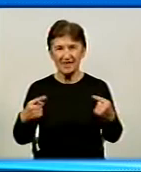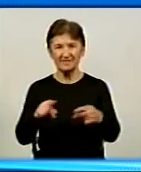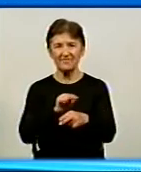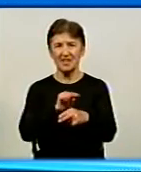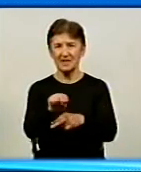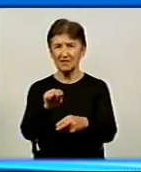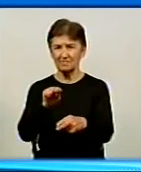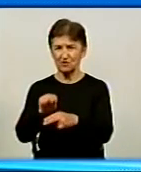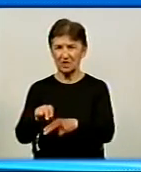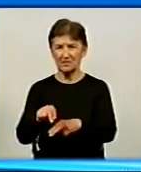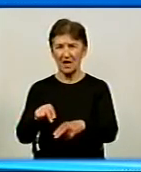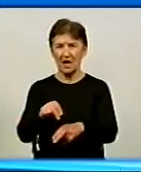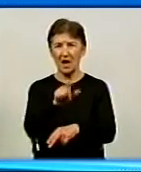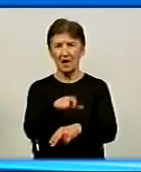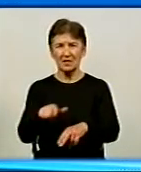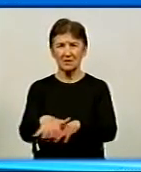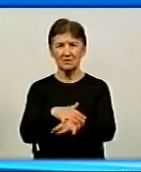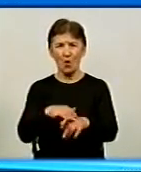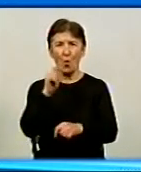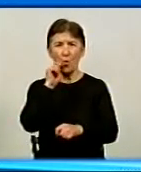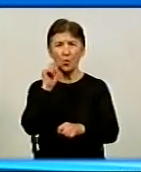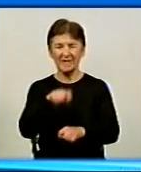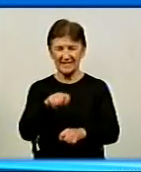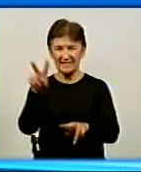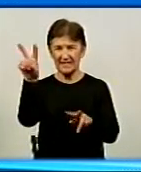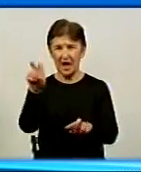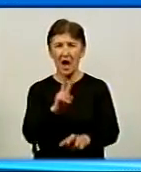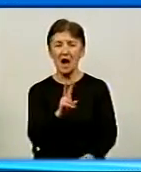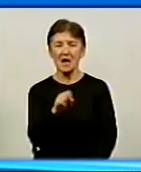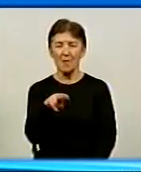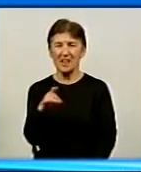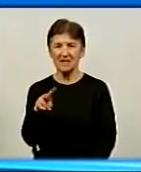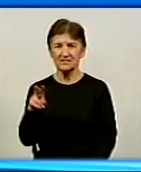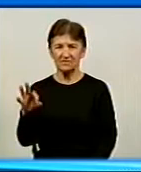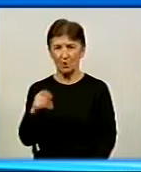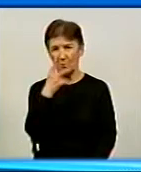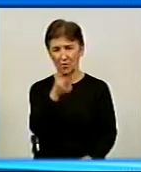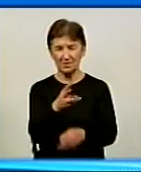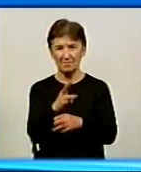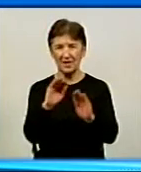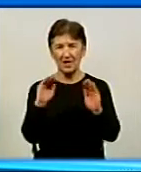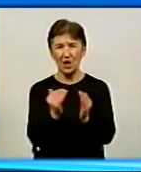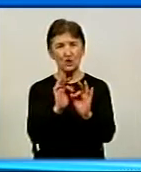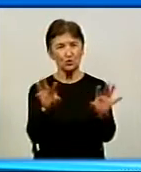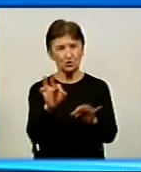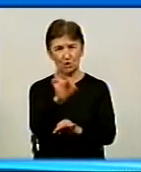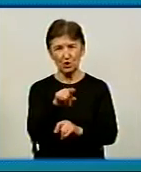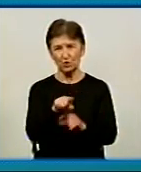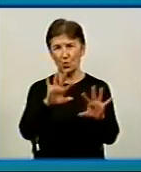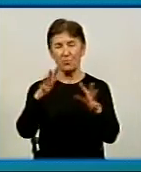члени громадської організації «Українське капеланство». Давайте почнемо з того, що ми подивимо сюжет про цю подію.